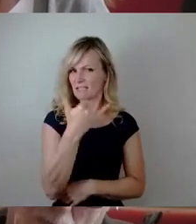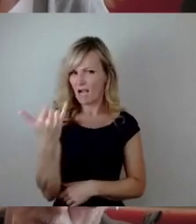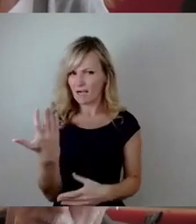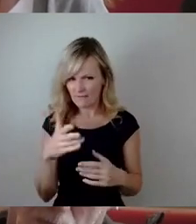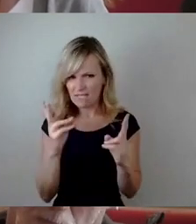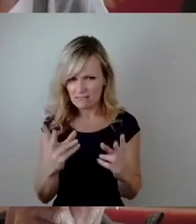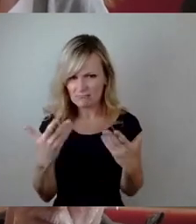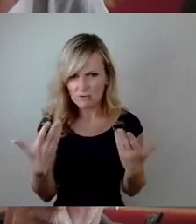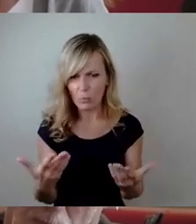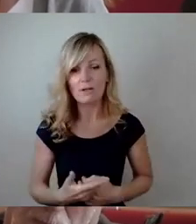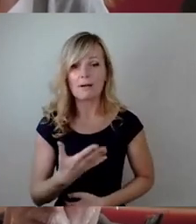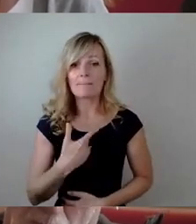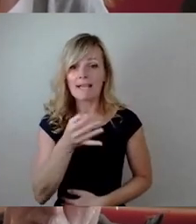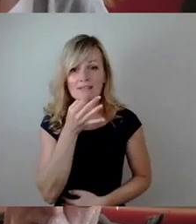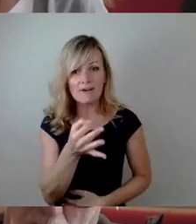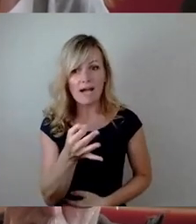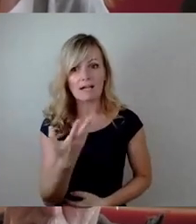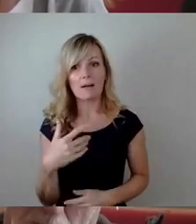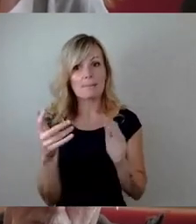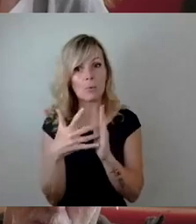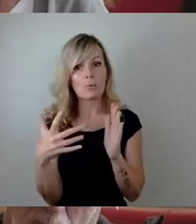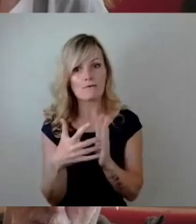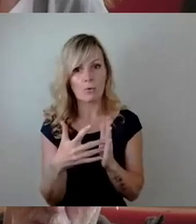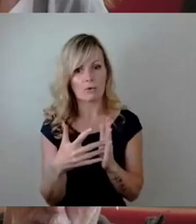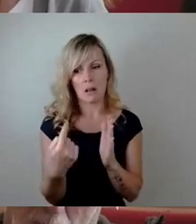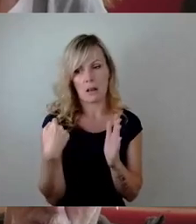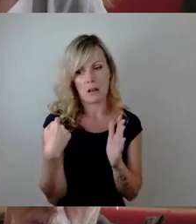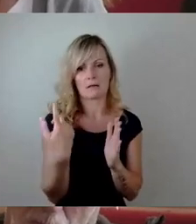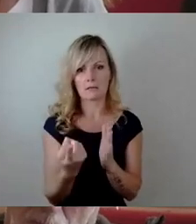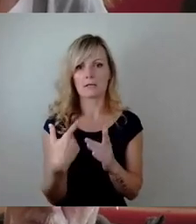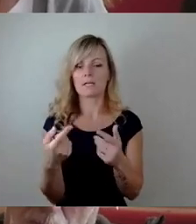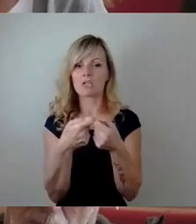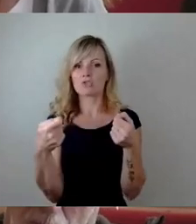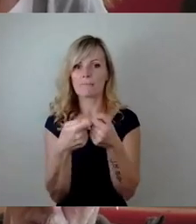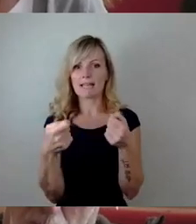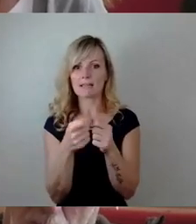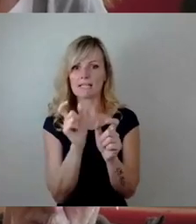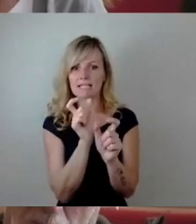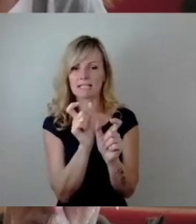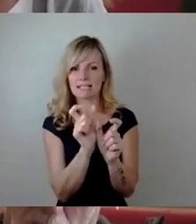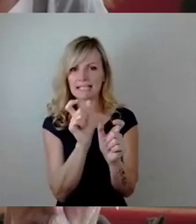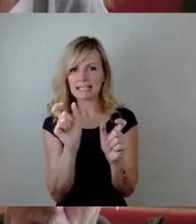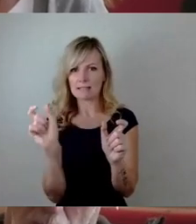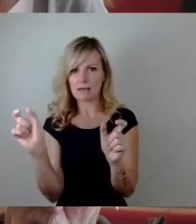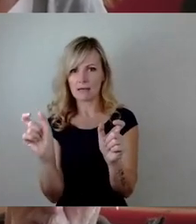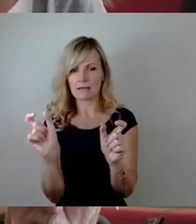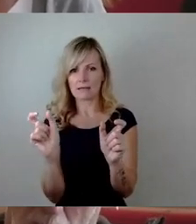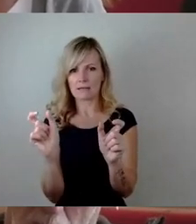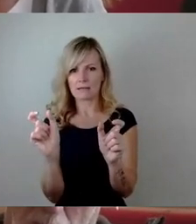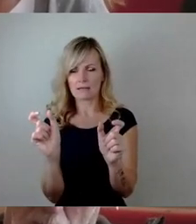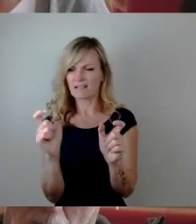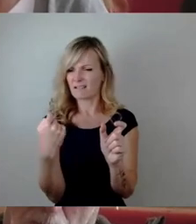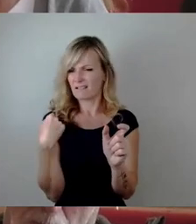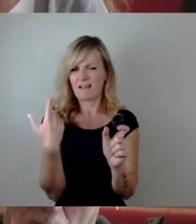Meine Frage ist, was hatte denn die Prüfung der Spannglieder zu dieser Zeit ergeben? Oder haben wir da nur die